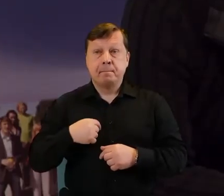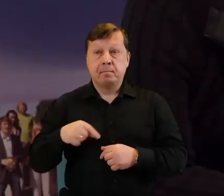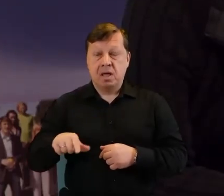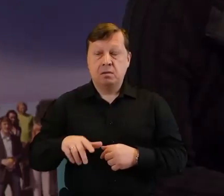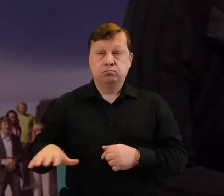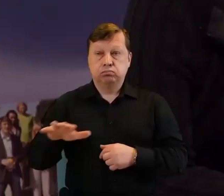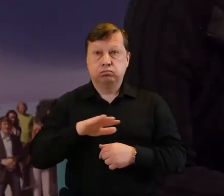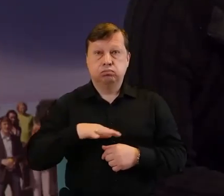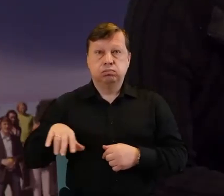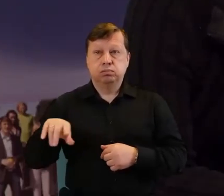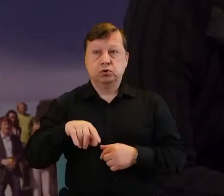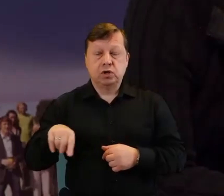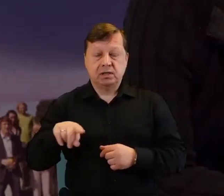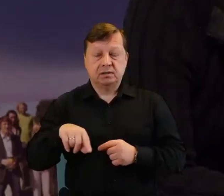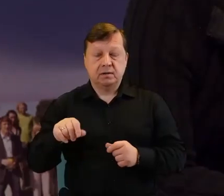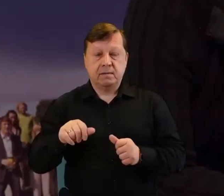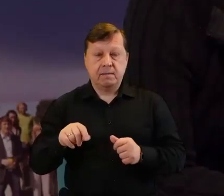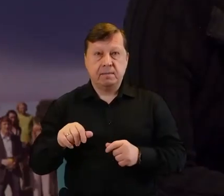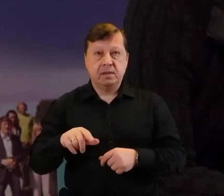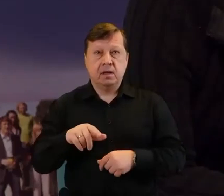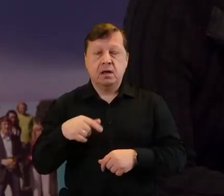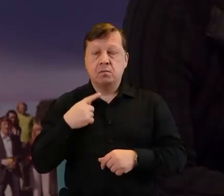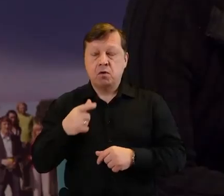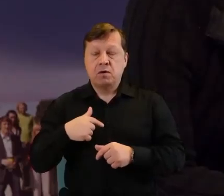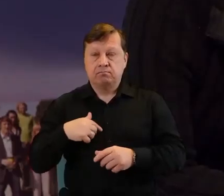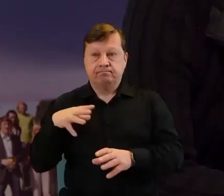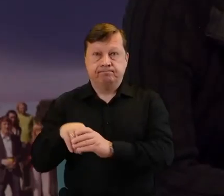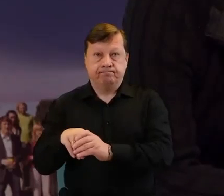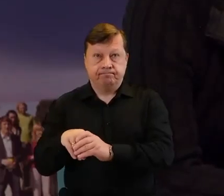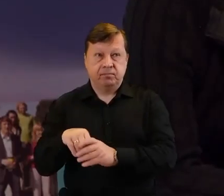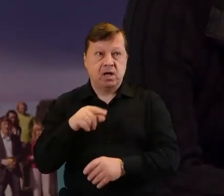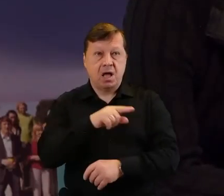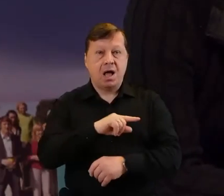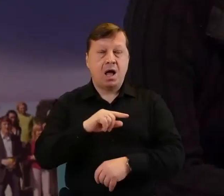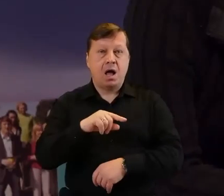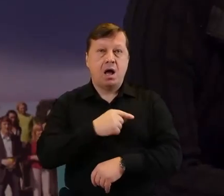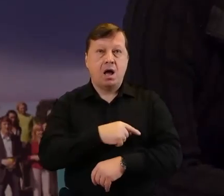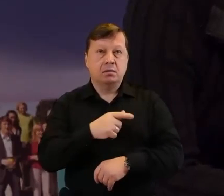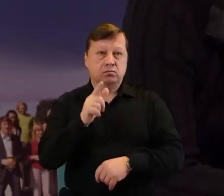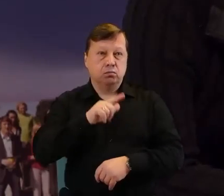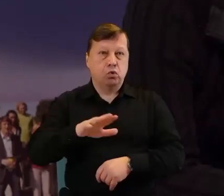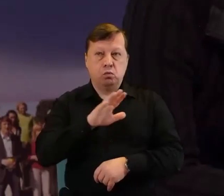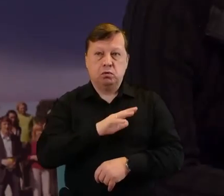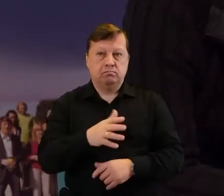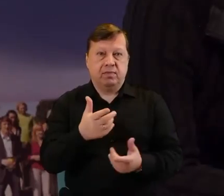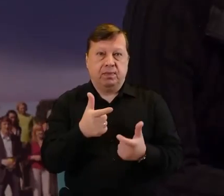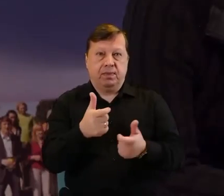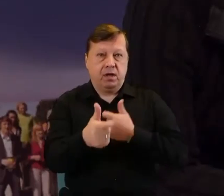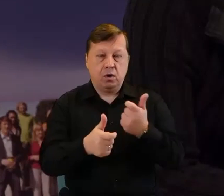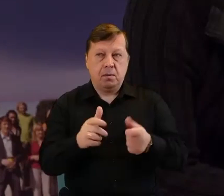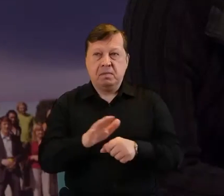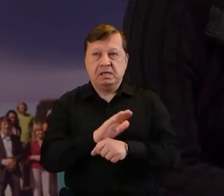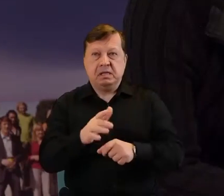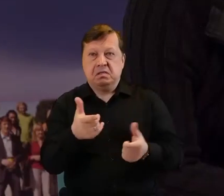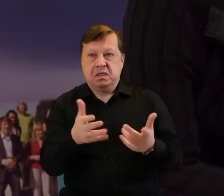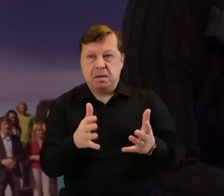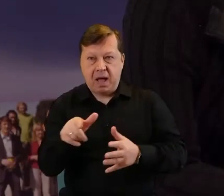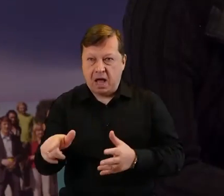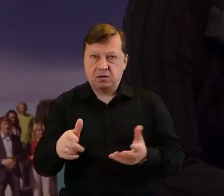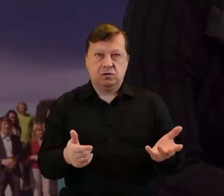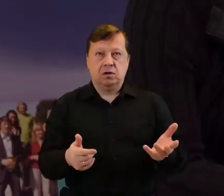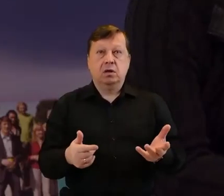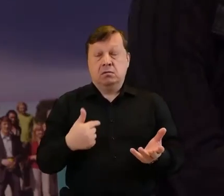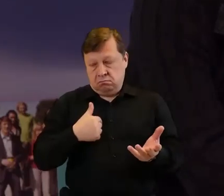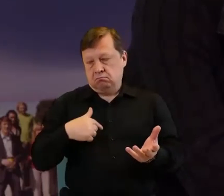tą przestrzeń, gdzie administracja publiczna nie jest w stanie nic po prostu wnieść, biznes też nie bardzo. My tworzymy